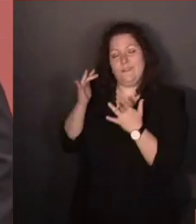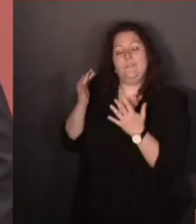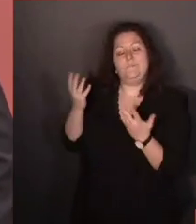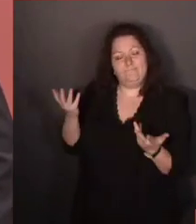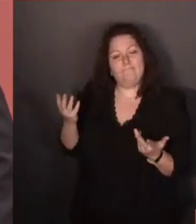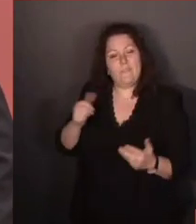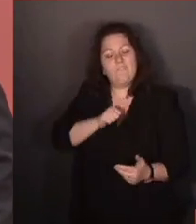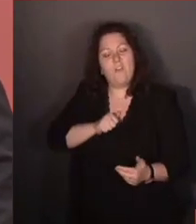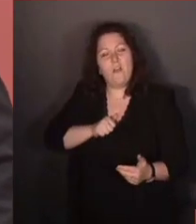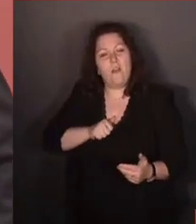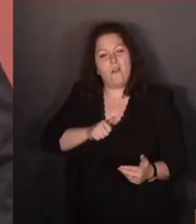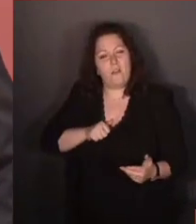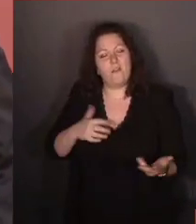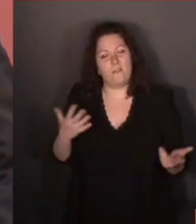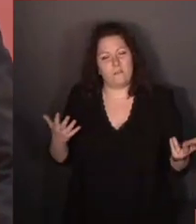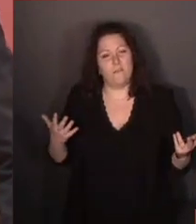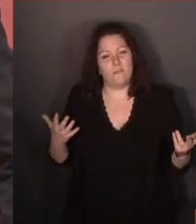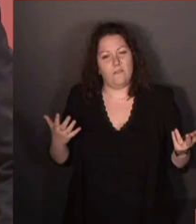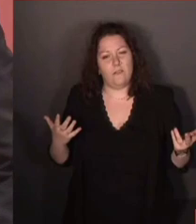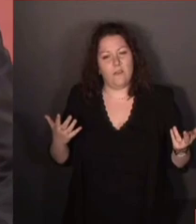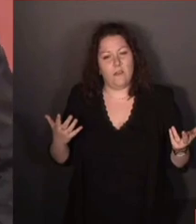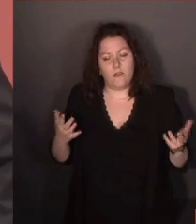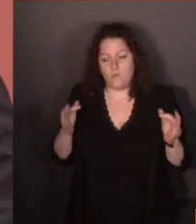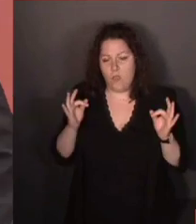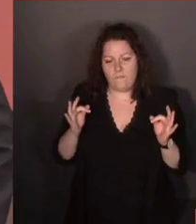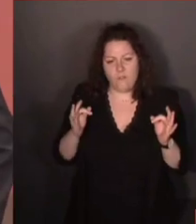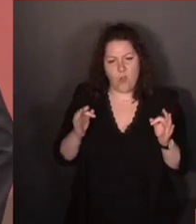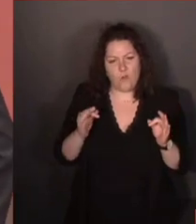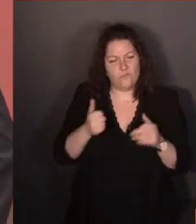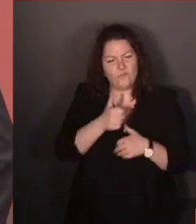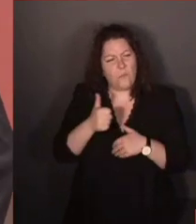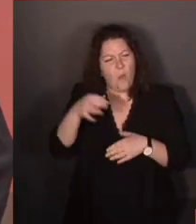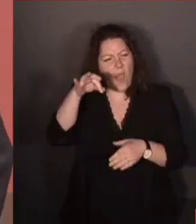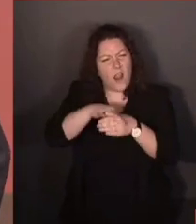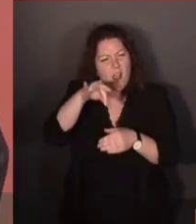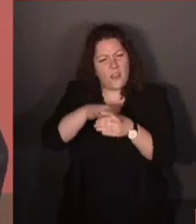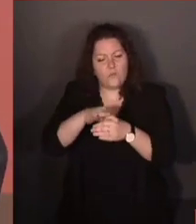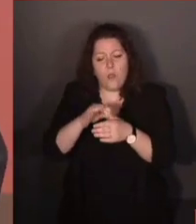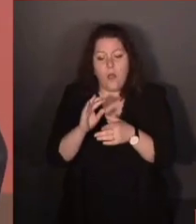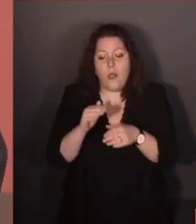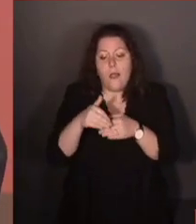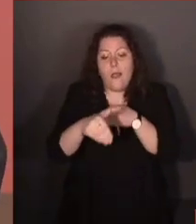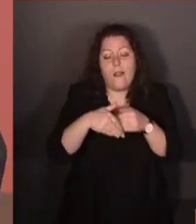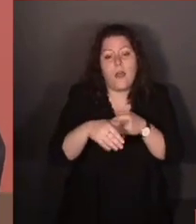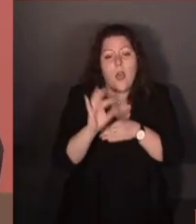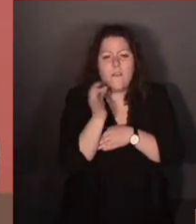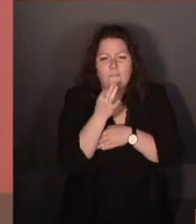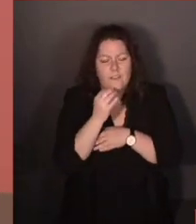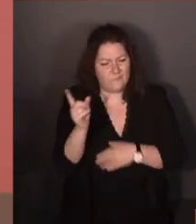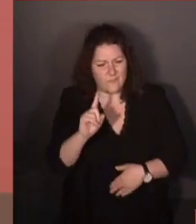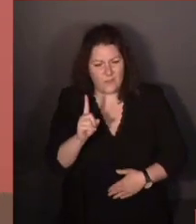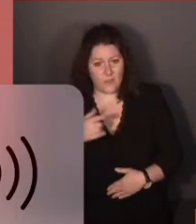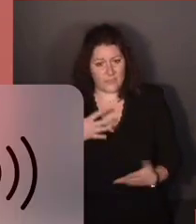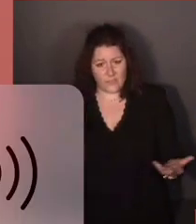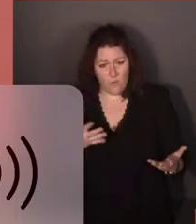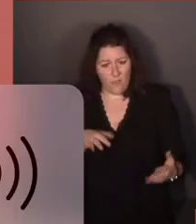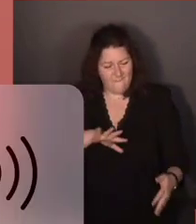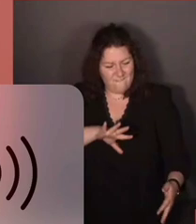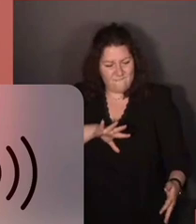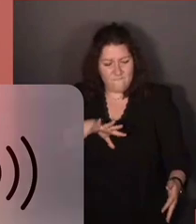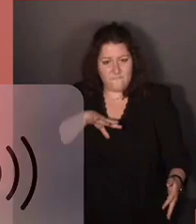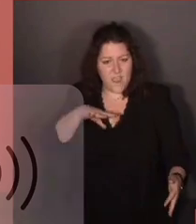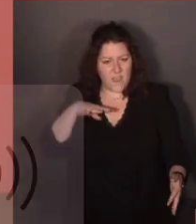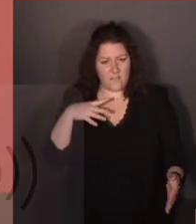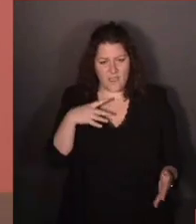qu'elle dépasse même le cadre uniquement des élections en avril, c'est celui de rendre la fierté au monde du